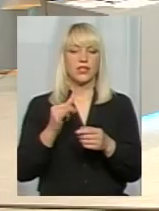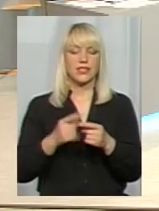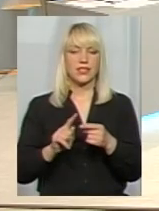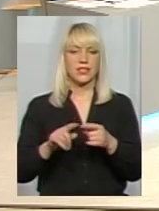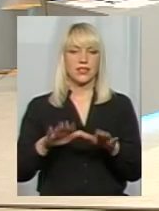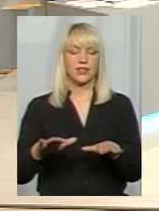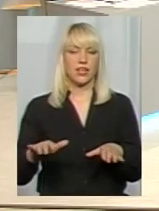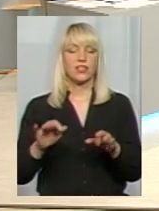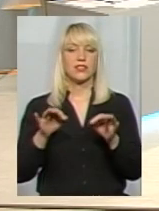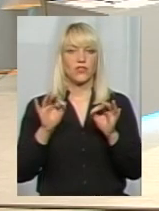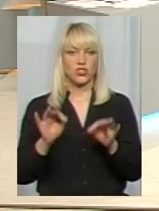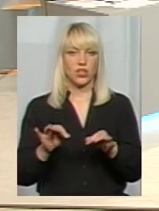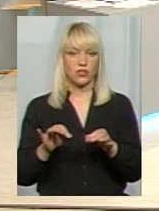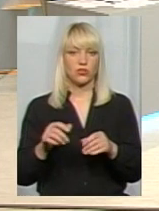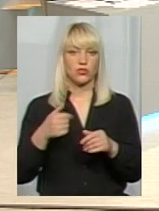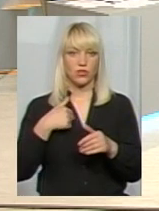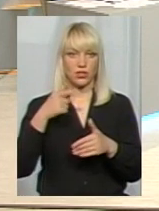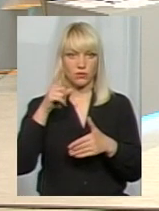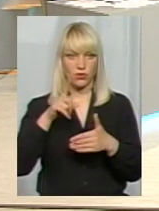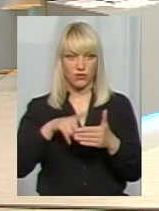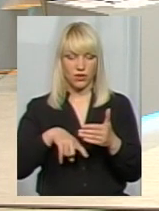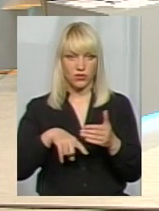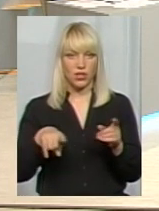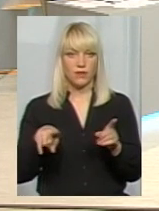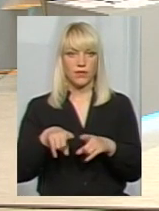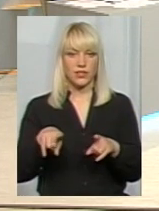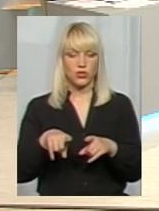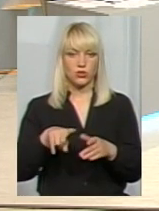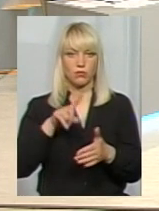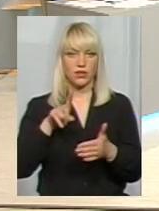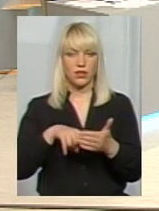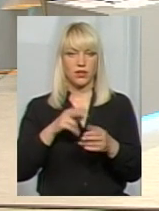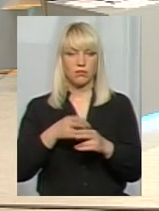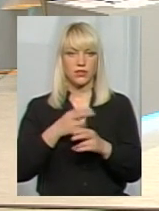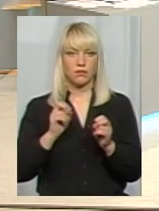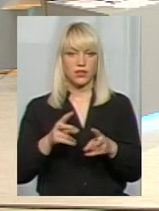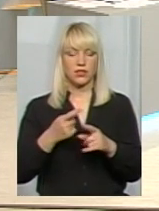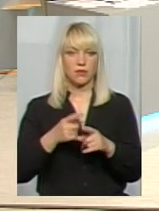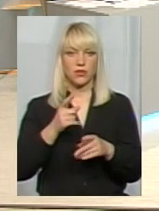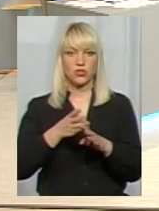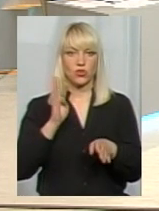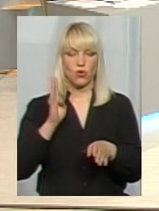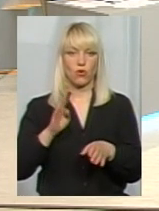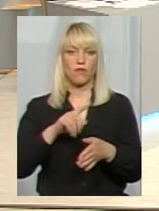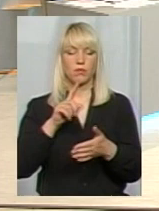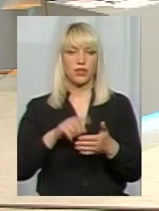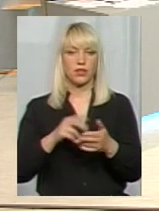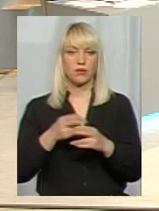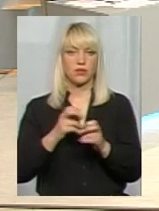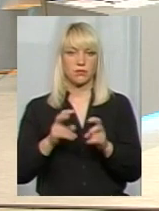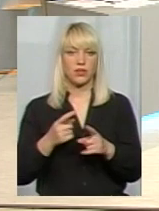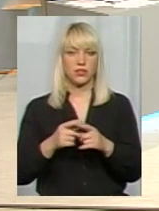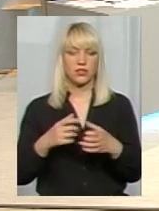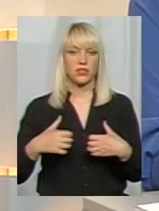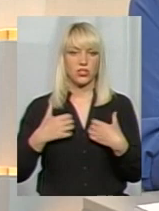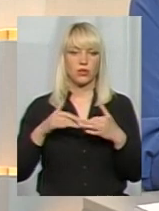звичайно, я сподіваюся, що питання безпеки, це першочергові питання безпеки. Так, ті страшні події, які